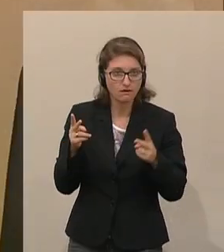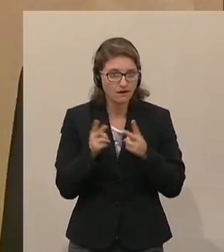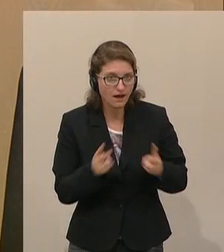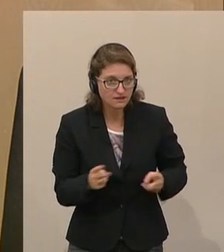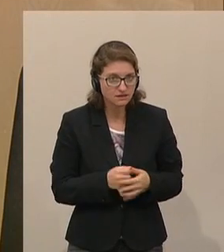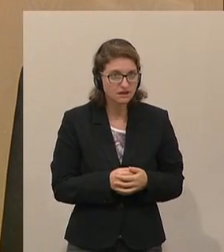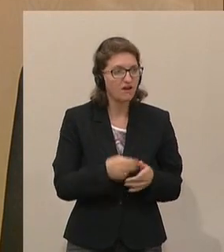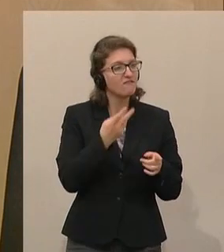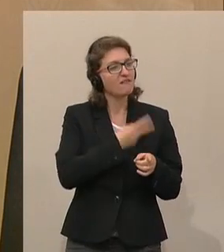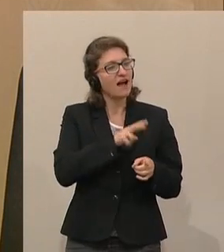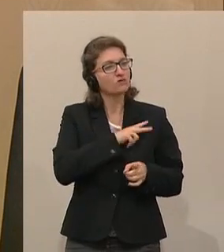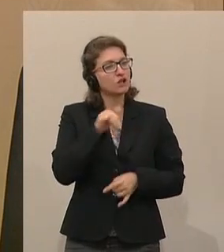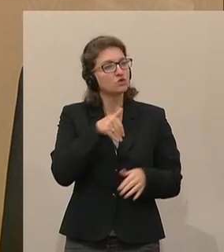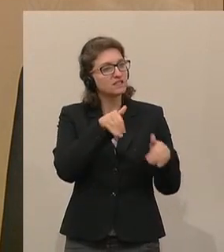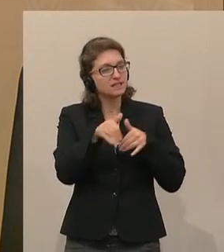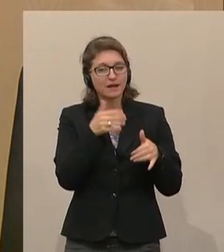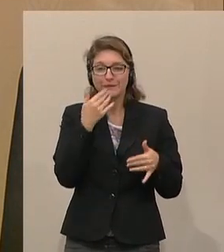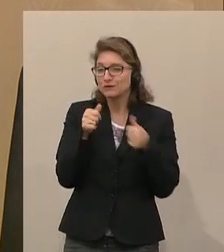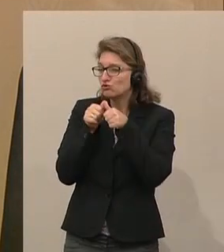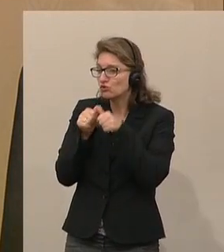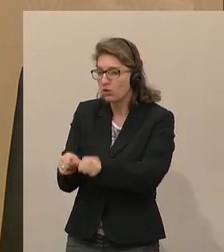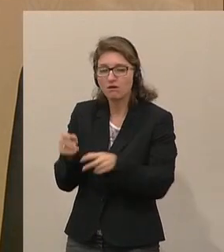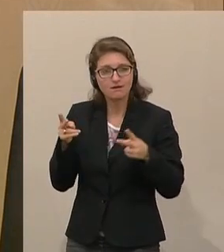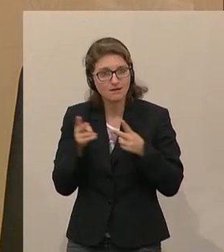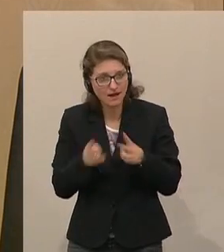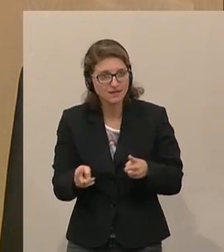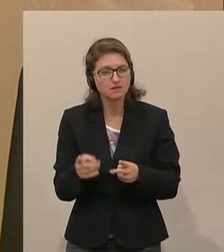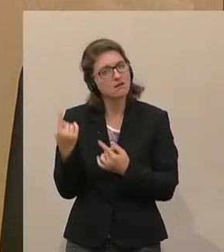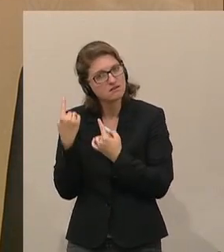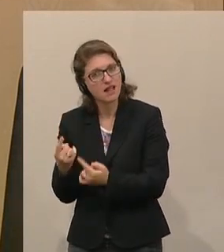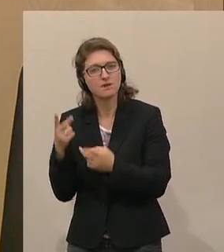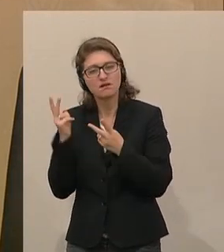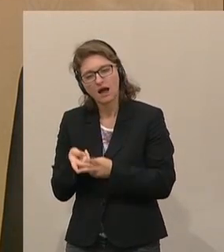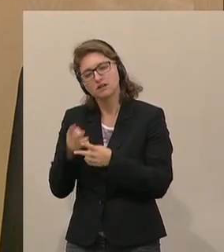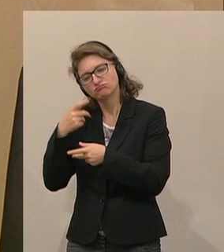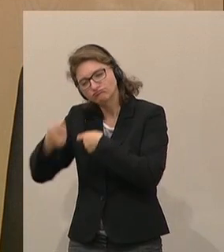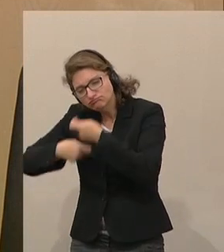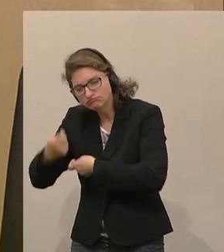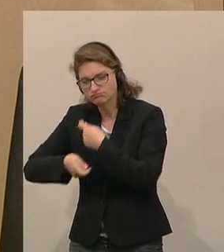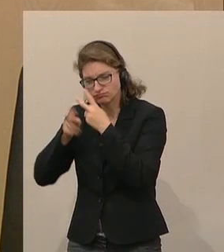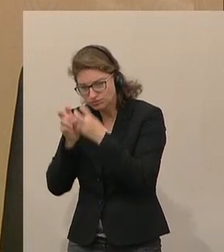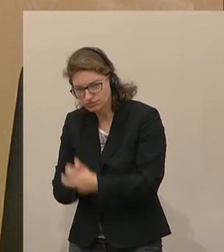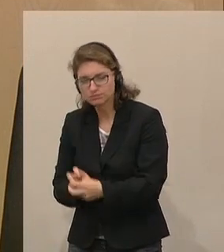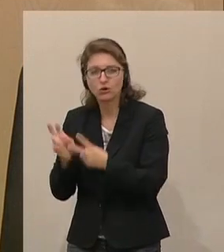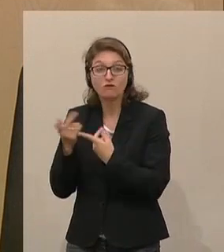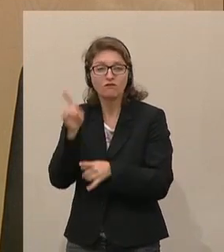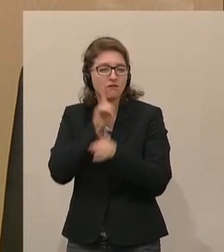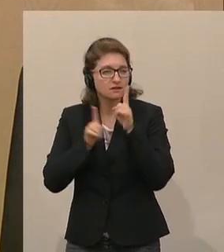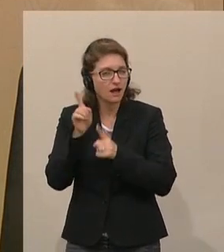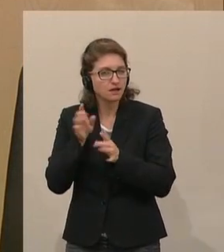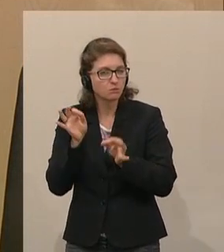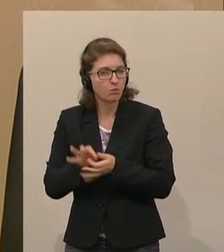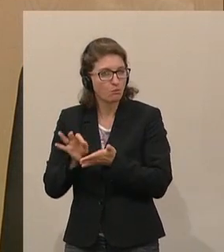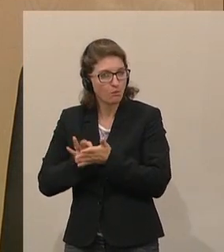verantwortlichen Justizminister, auch wirklich ermitteln kann. Und auch gegebenenfalls, wo Verdachtsmomente so konkret sind,